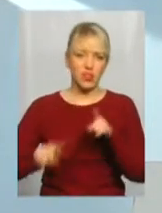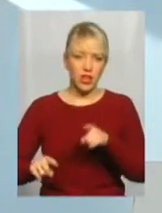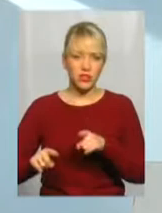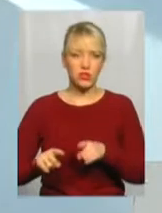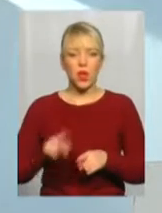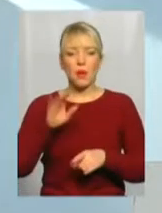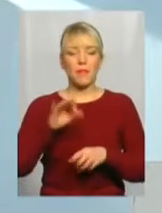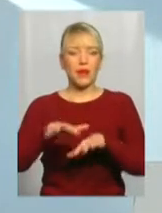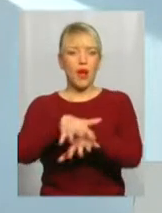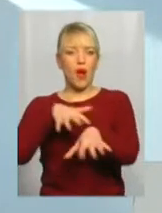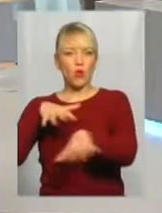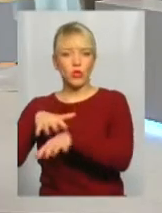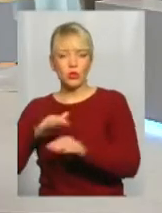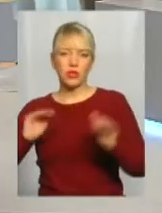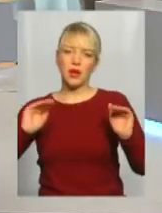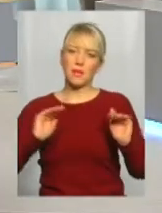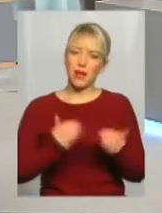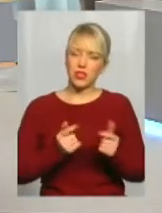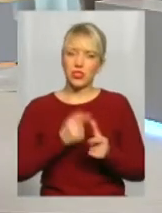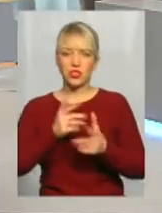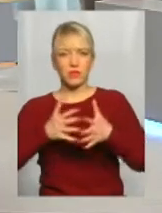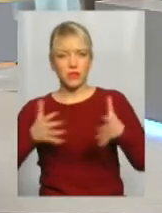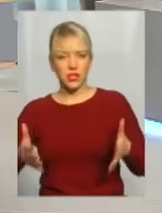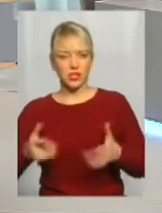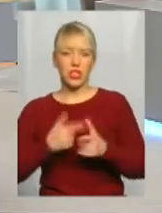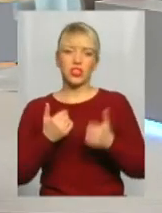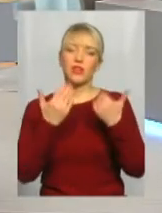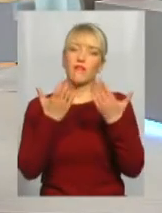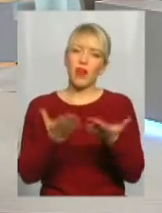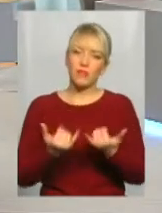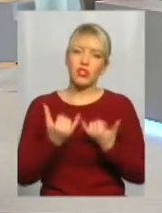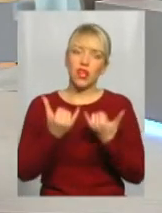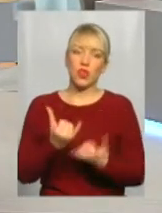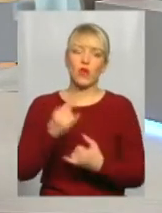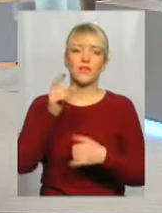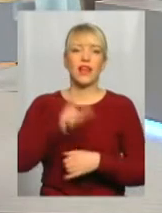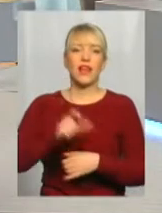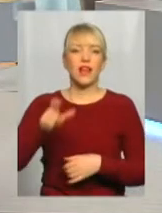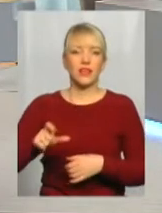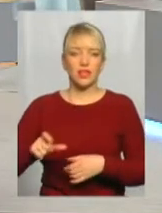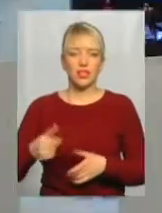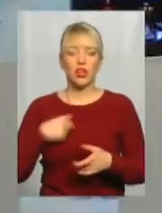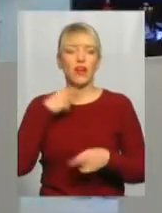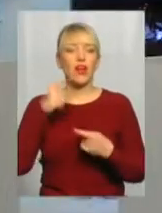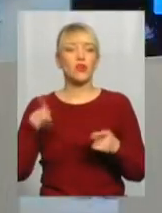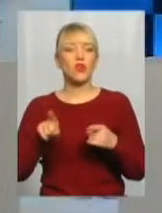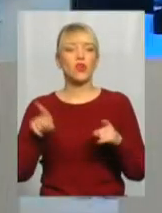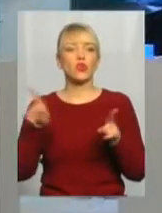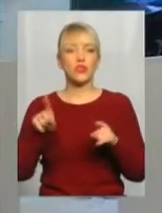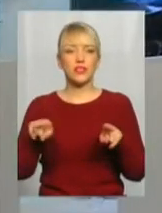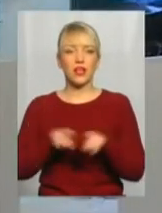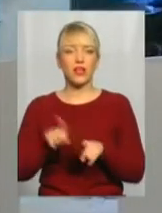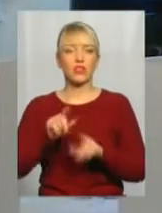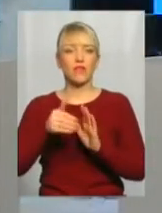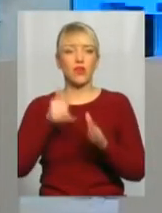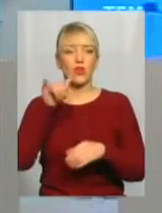аудиторіях більших чи менших, чи от вам, шановні глядачі, кажу щось таке, що викликає у вас